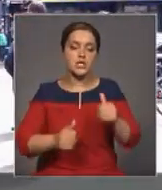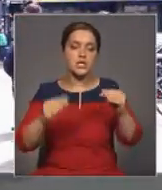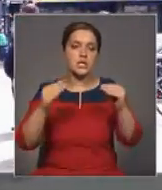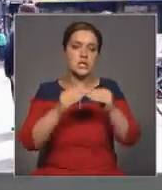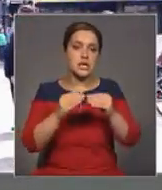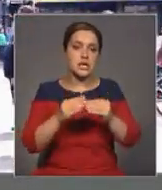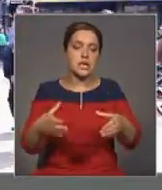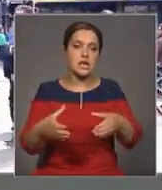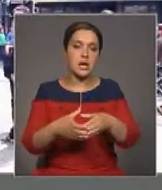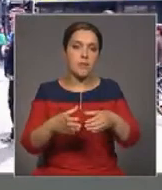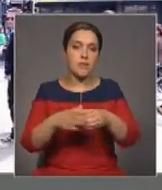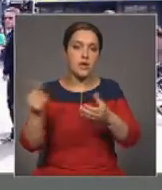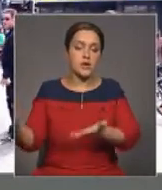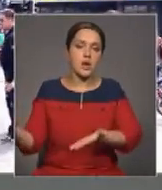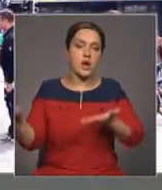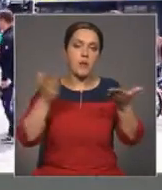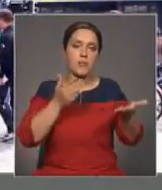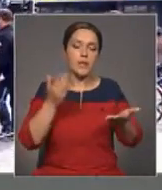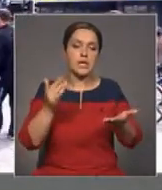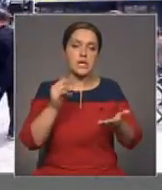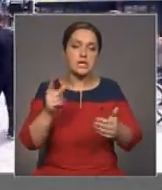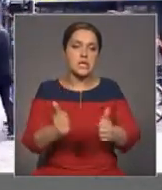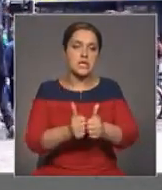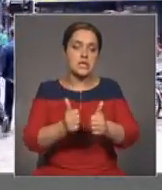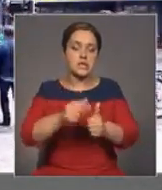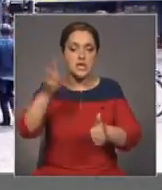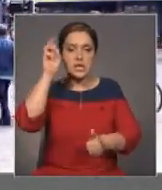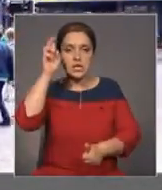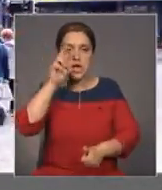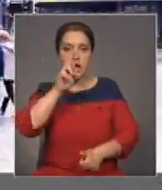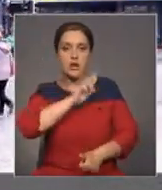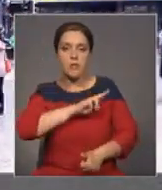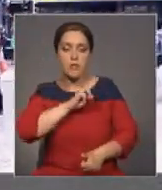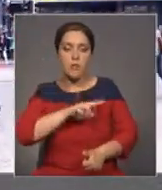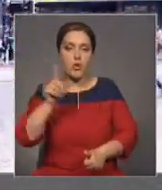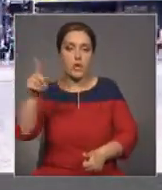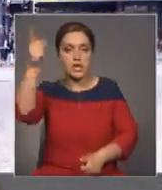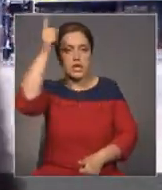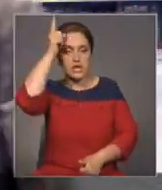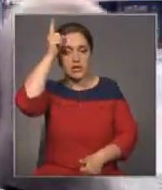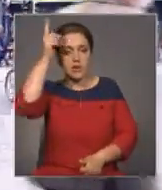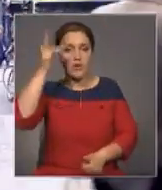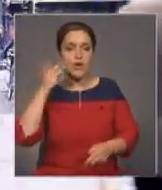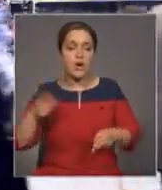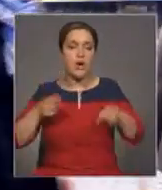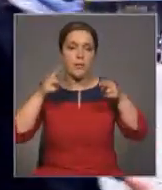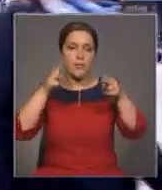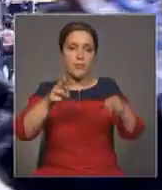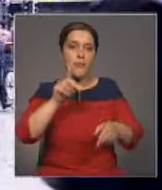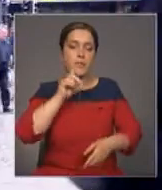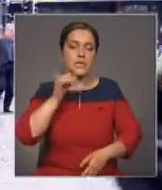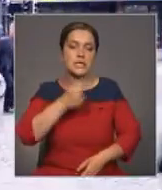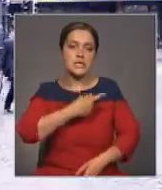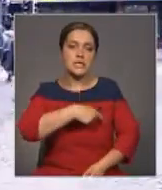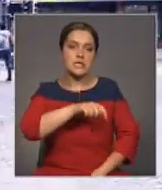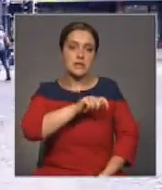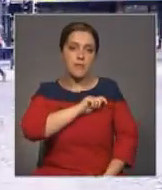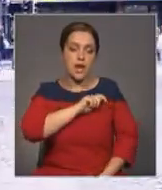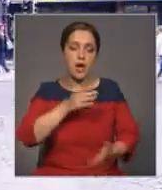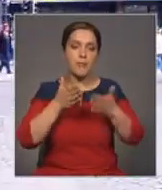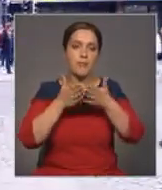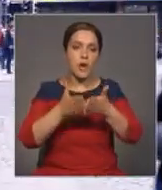сотрудников из соседних стран. Чаще всего получить профессию, впоследствии работу в Германии приезжает молодежь из Испании, Португалии,